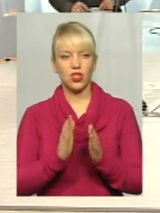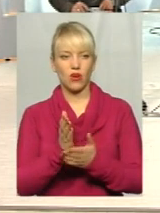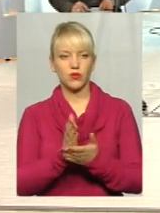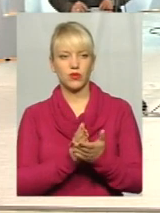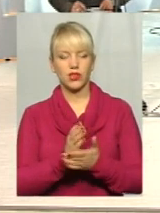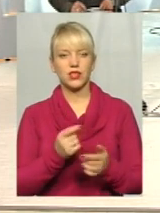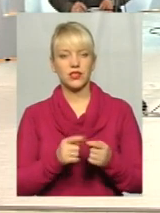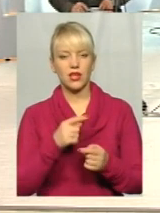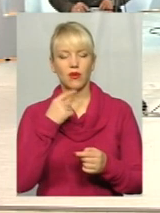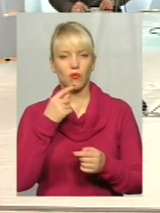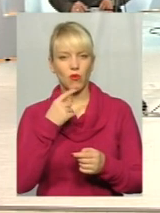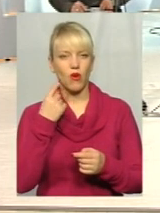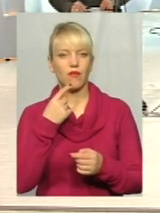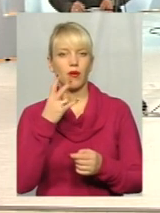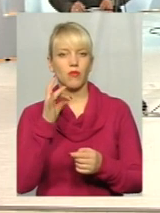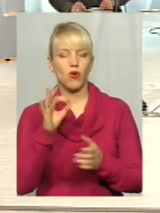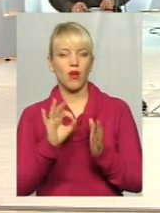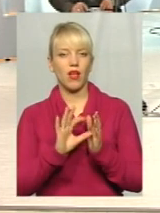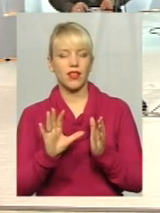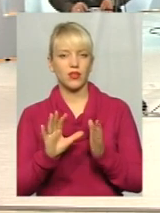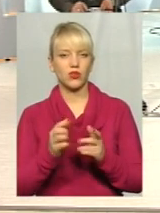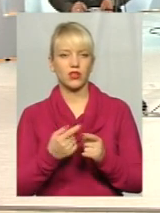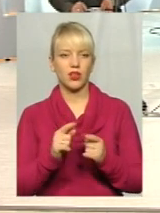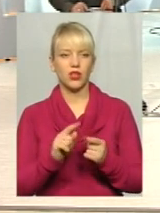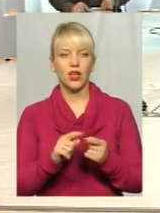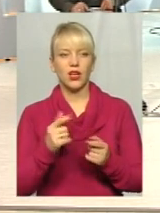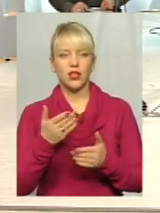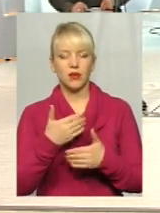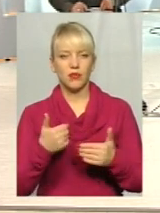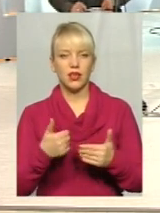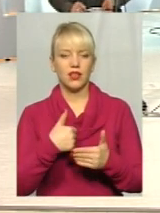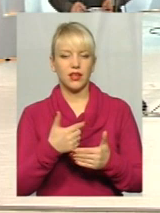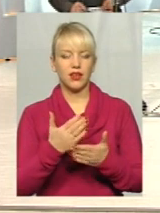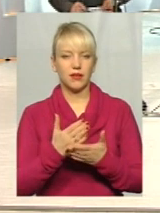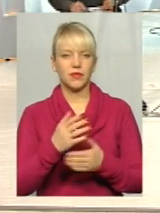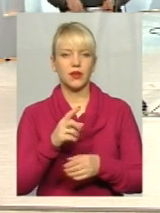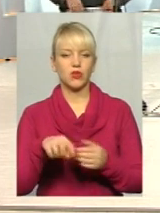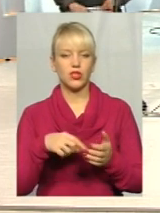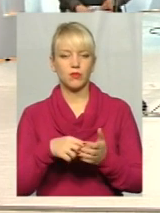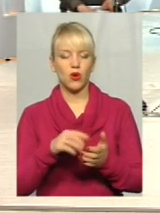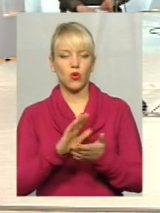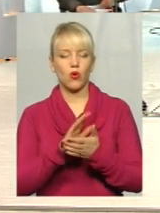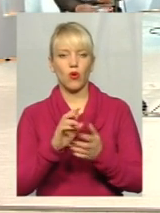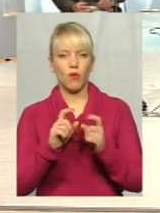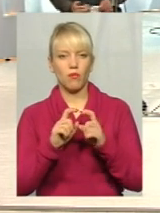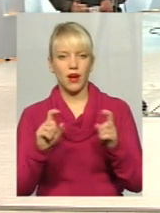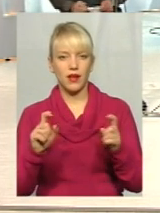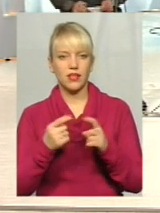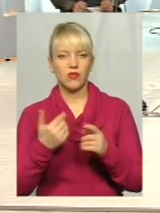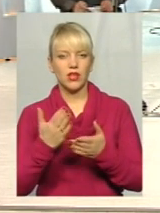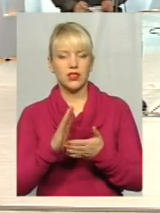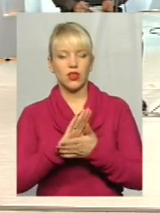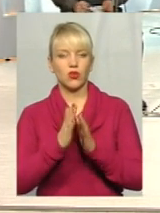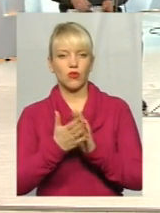електроенериєю. Тому ми, допустим, ми управляєші муніципального компані, в нас заключений договор спеціалізованої організації «Хмельницьк